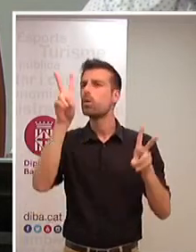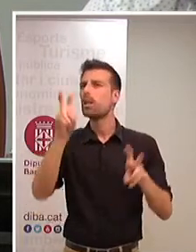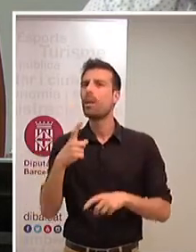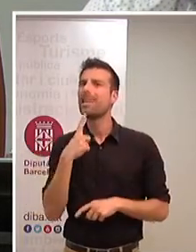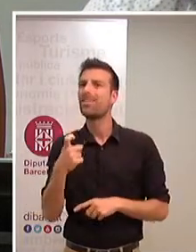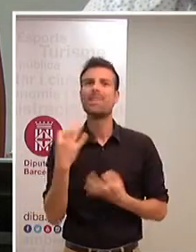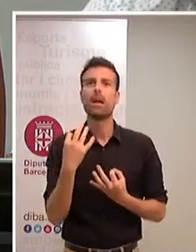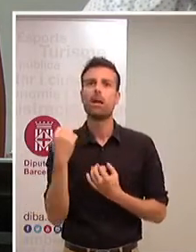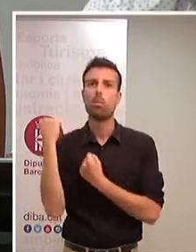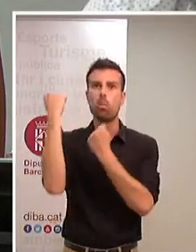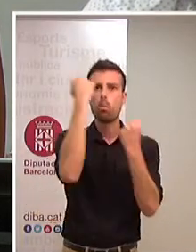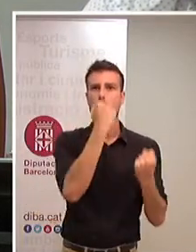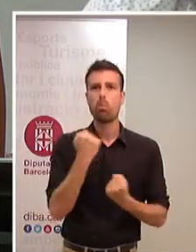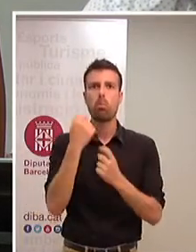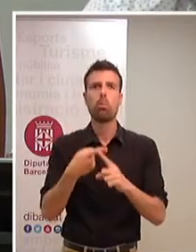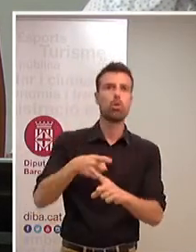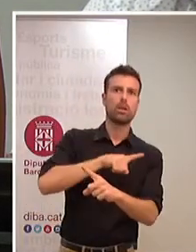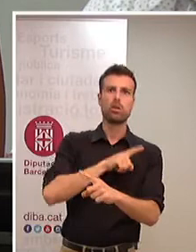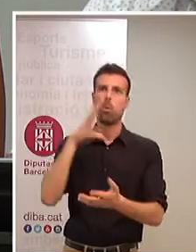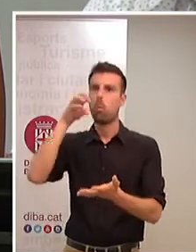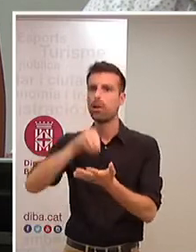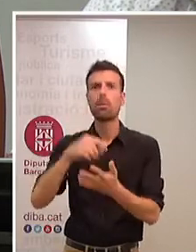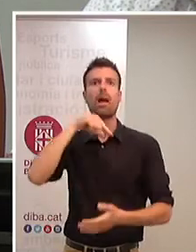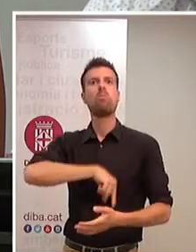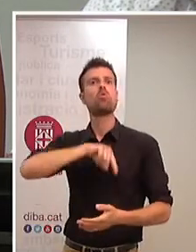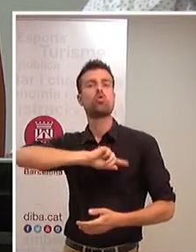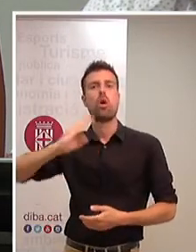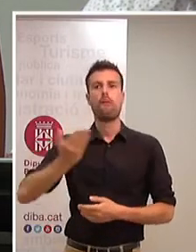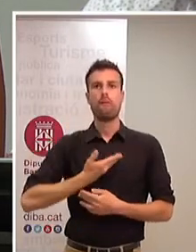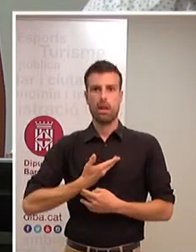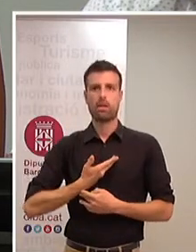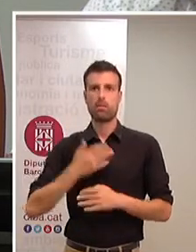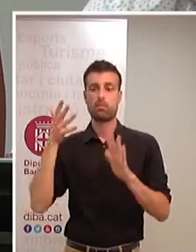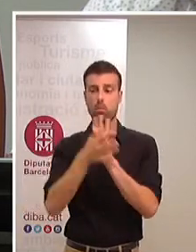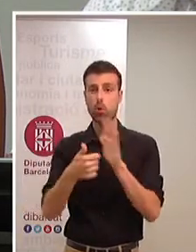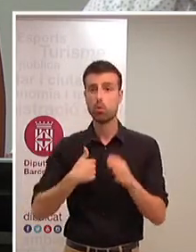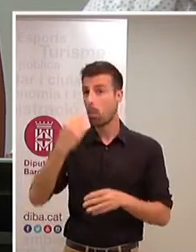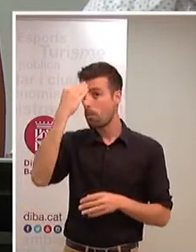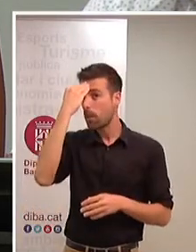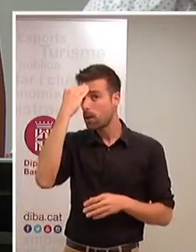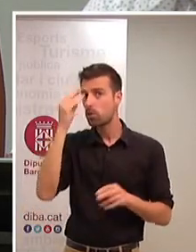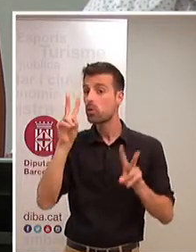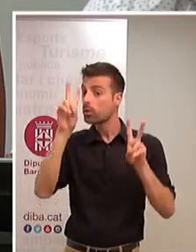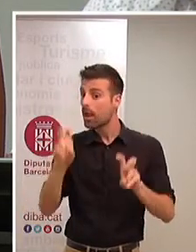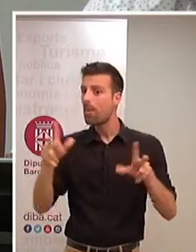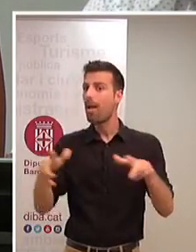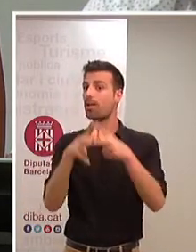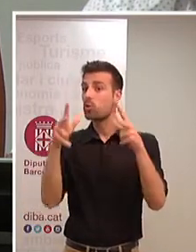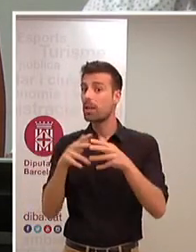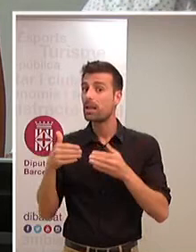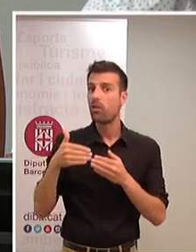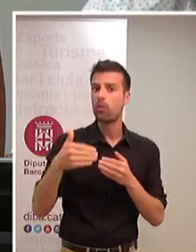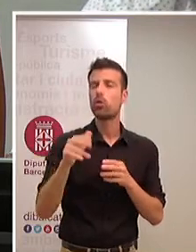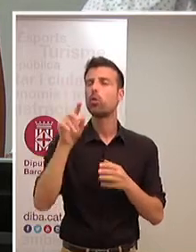protegir-nos de la intempèrie emocional i crec que aquest és un dels deures que tindrà la societat del futur